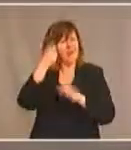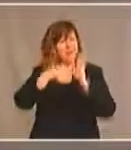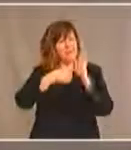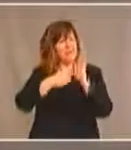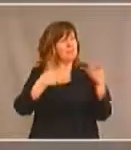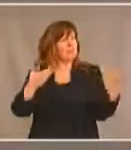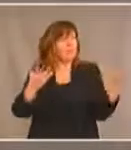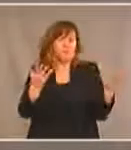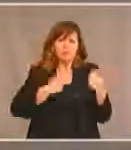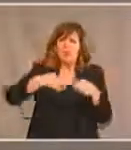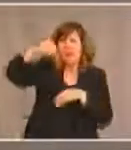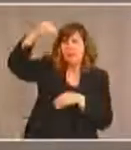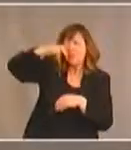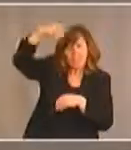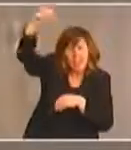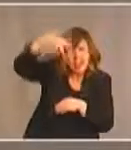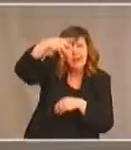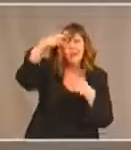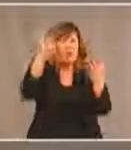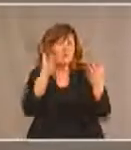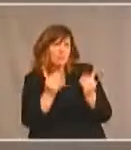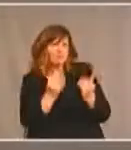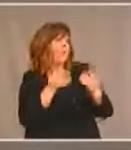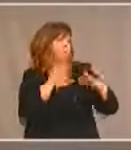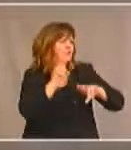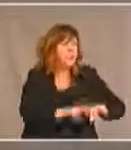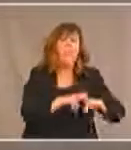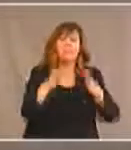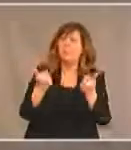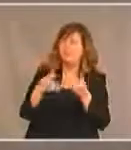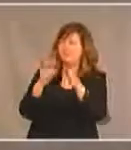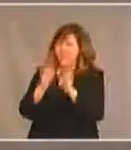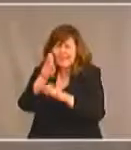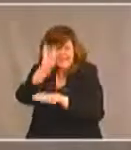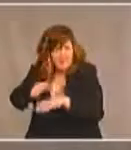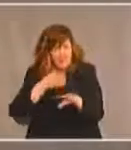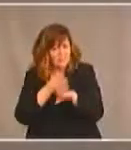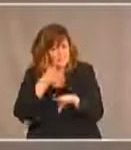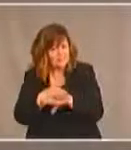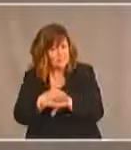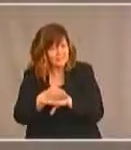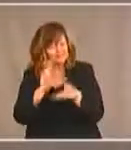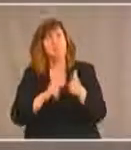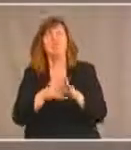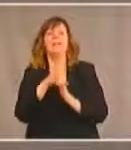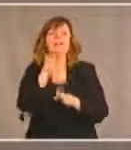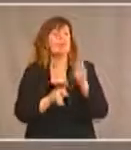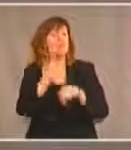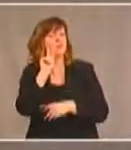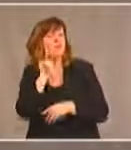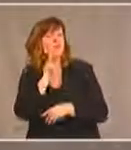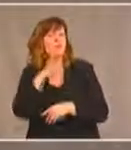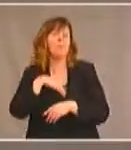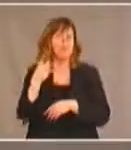lumières donc voilà ce que nous entendons par accessibilité et donc il faut tout de suite demander à ceux qui sont sourds et